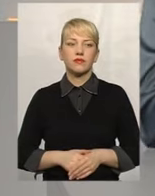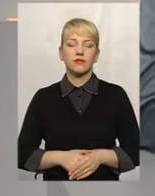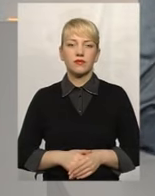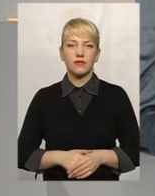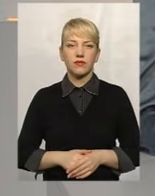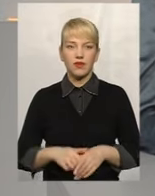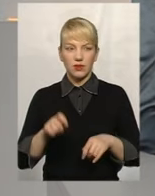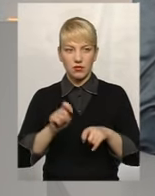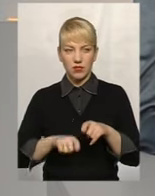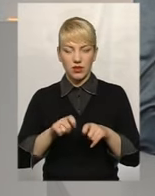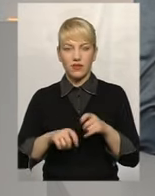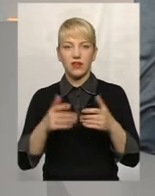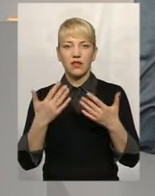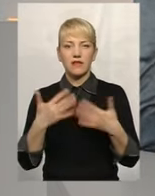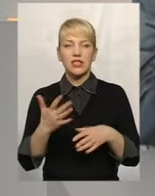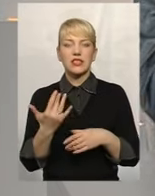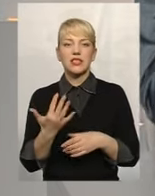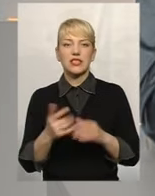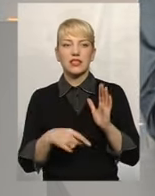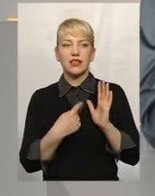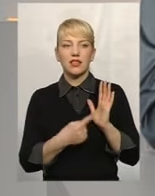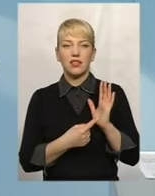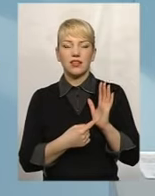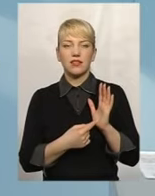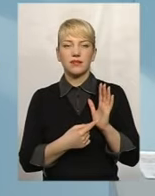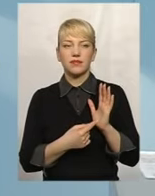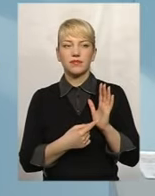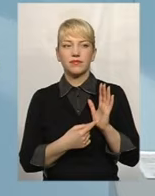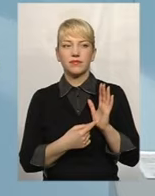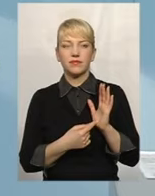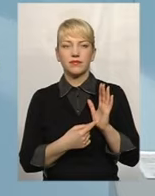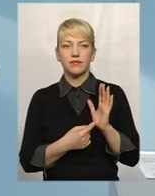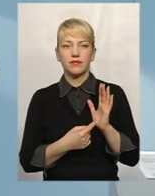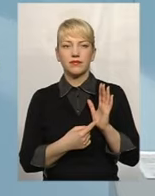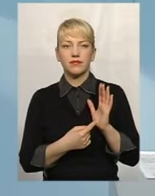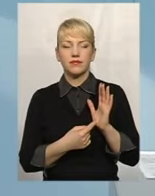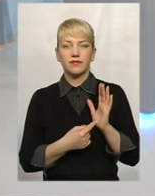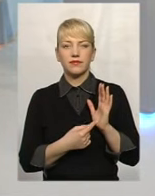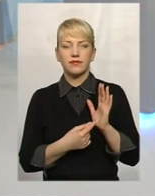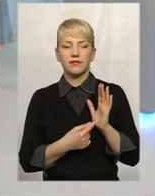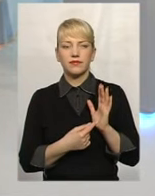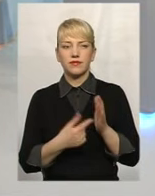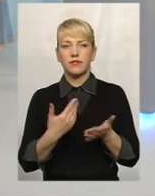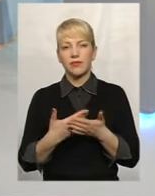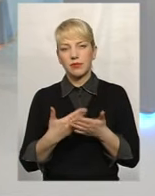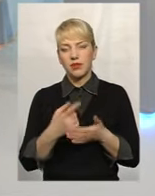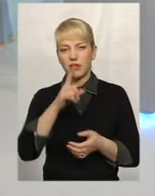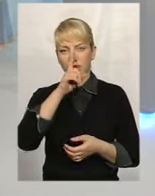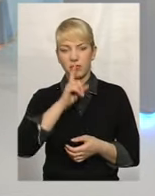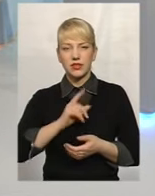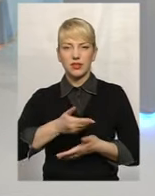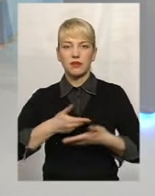Перевірено вже скільки? Чи можна сказати так, навскидку хоча? Ну, орієнтовно, в місяць ми в середньому